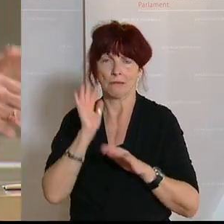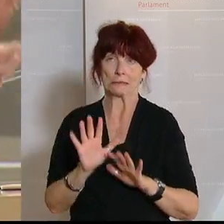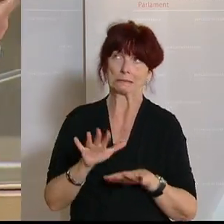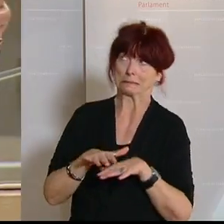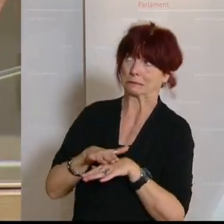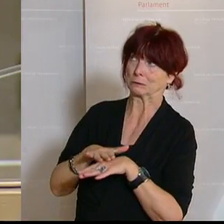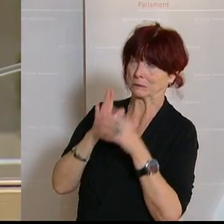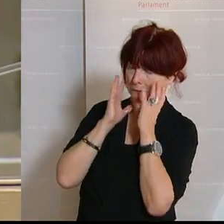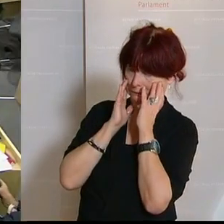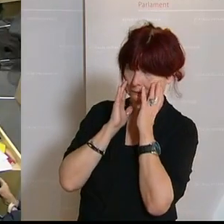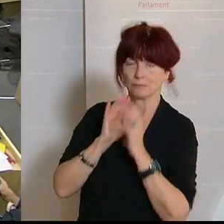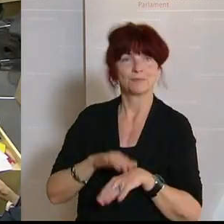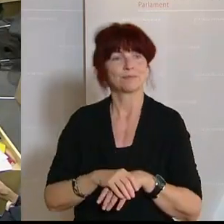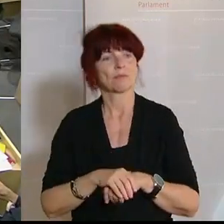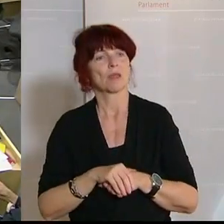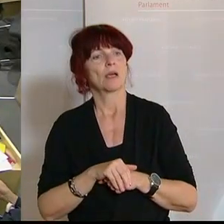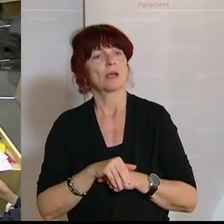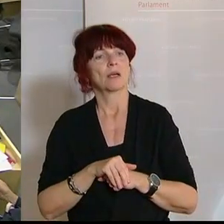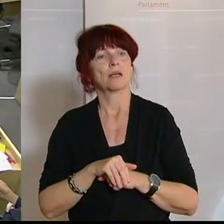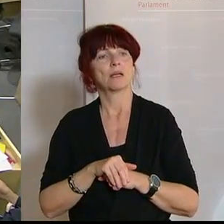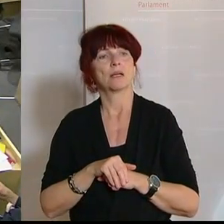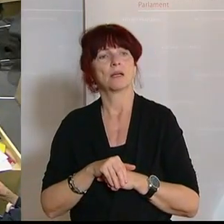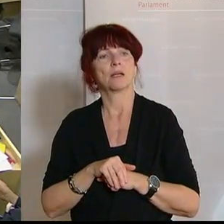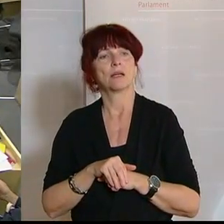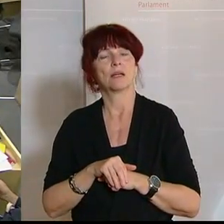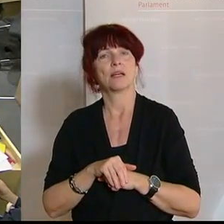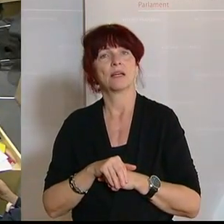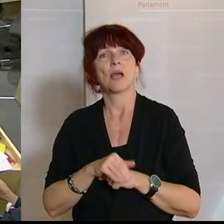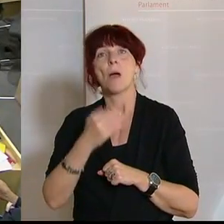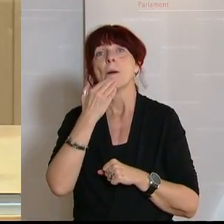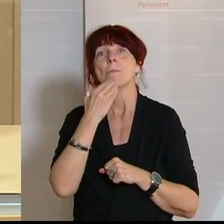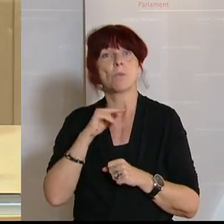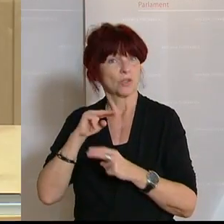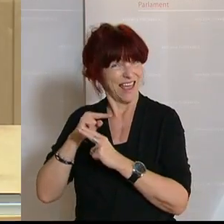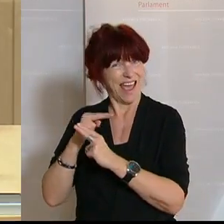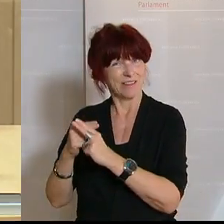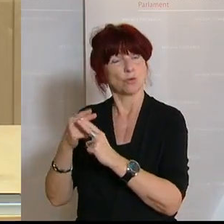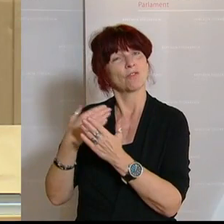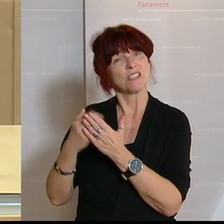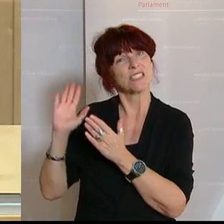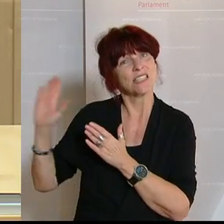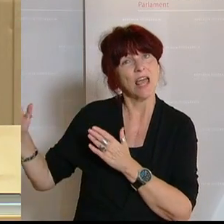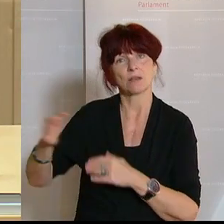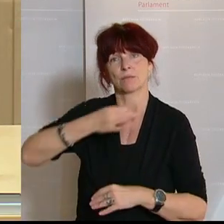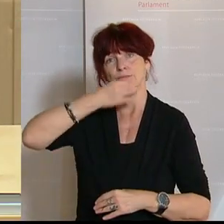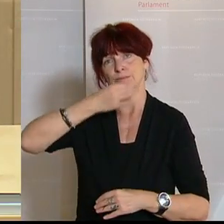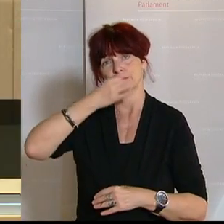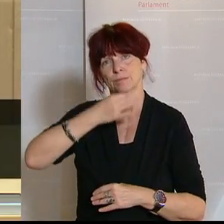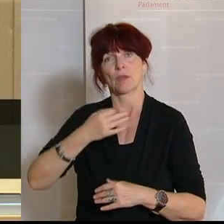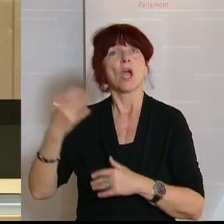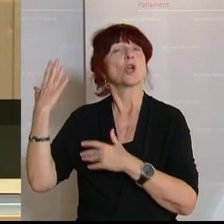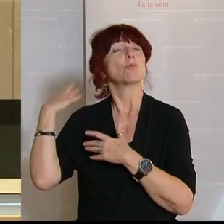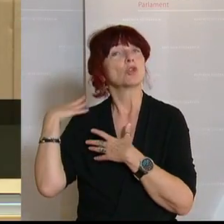Oberstaatsverwältin, um zu replizieren auf das, was Sie gesagt haben. Ich möchte hier noch einmal